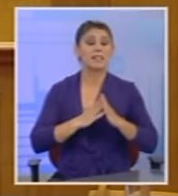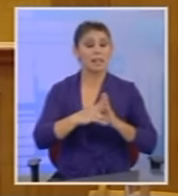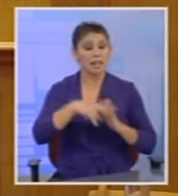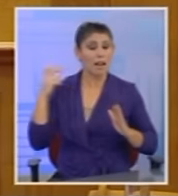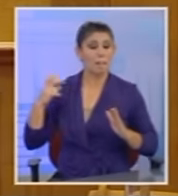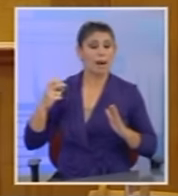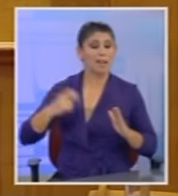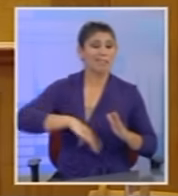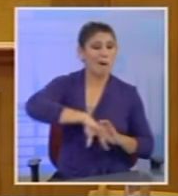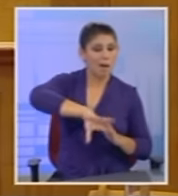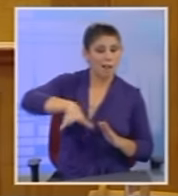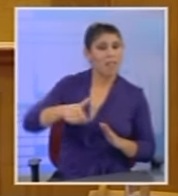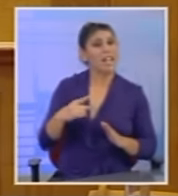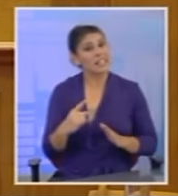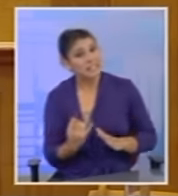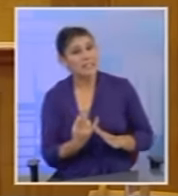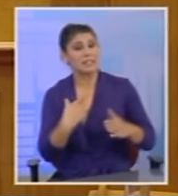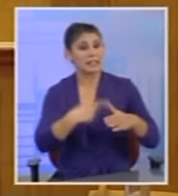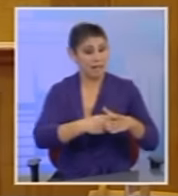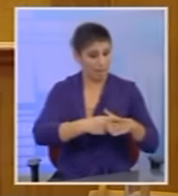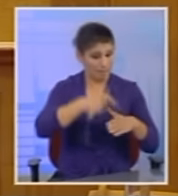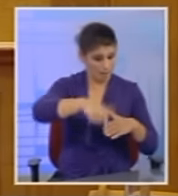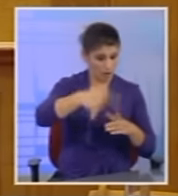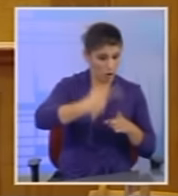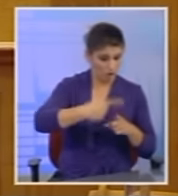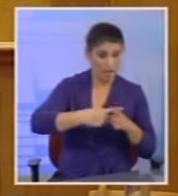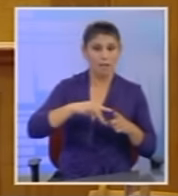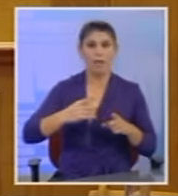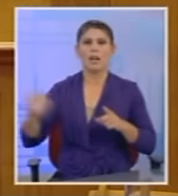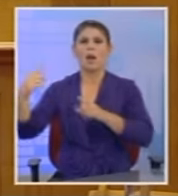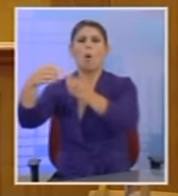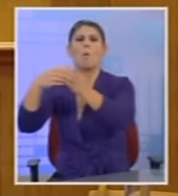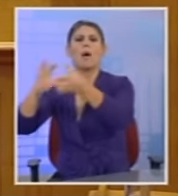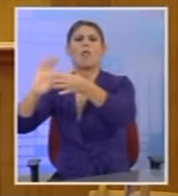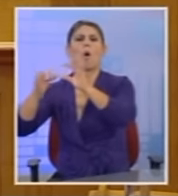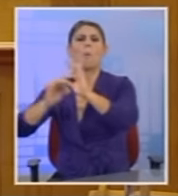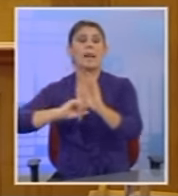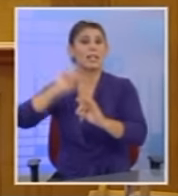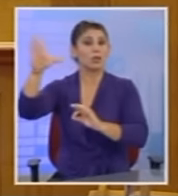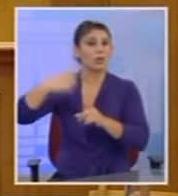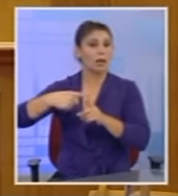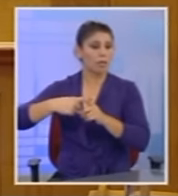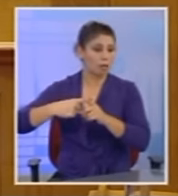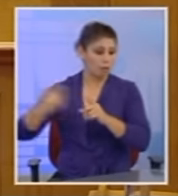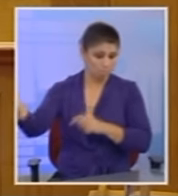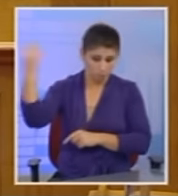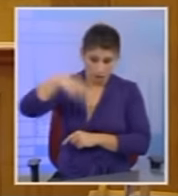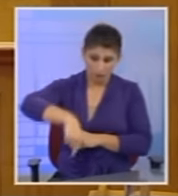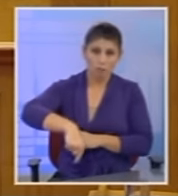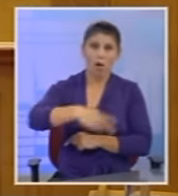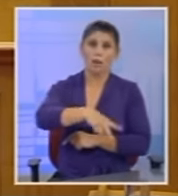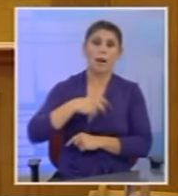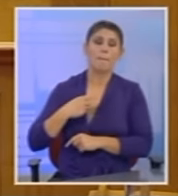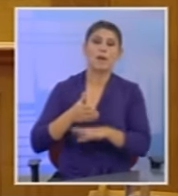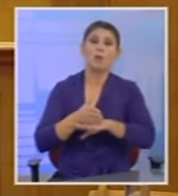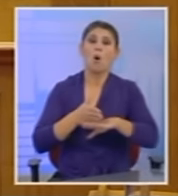τραπεζίτη εντός Ελλάδος είτε φαντ εκτός Ελλάδος είτε οποιοδήποτε απαταιώνα που έρχεται να πάρει το βιος του ελληνικού λαού.